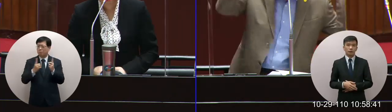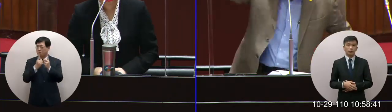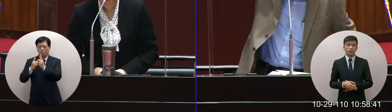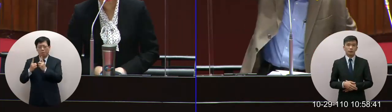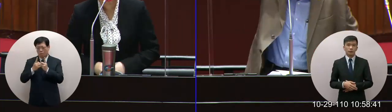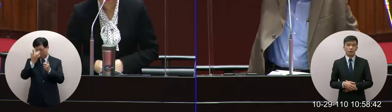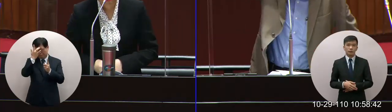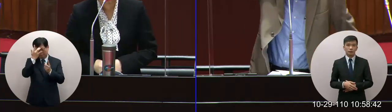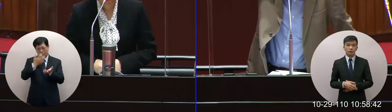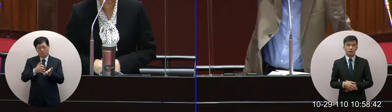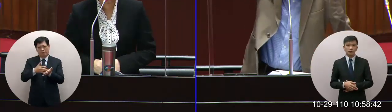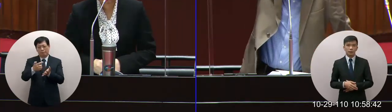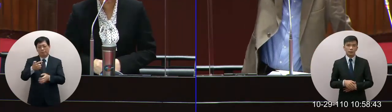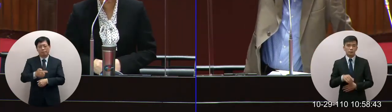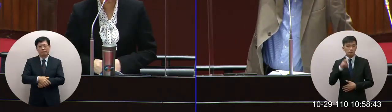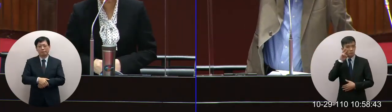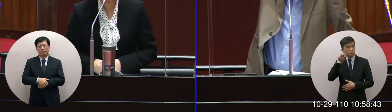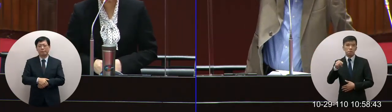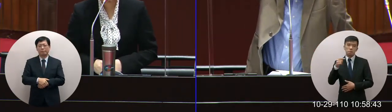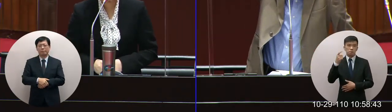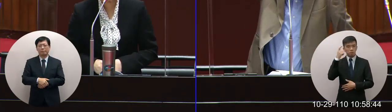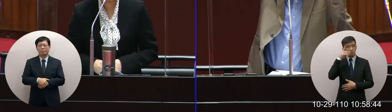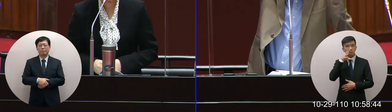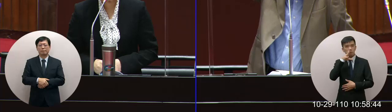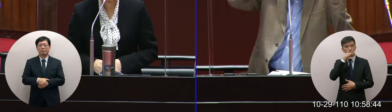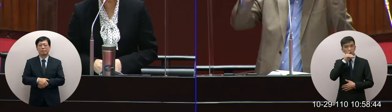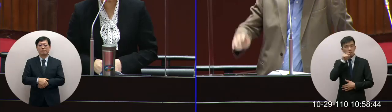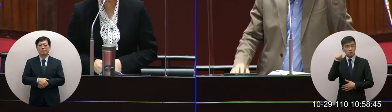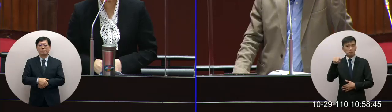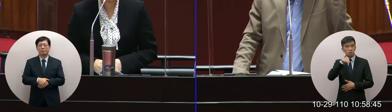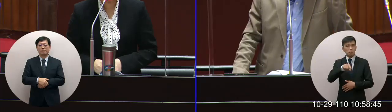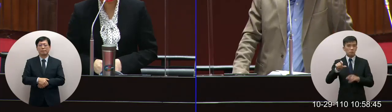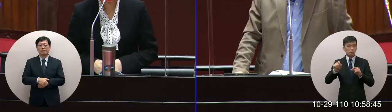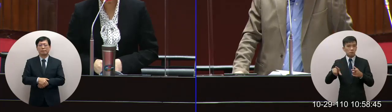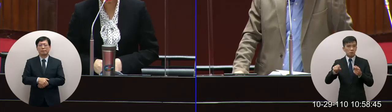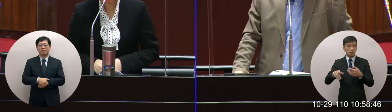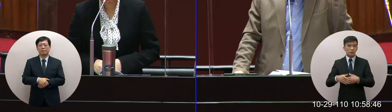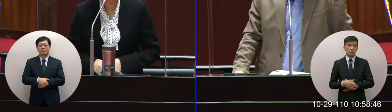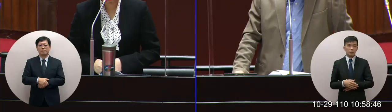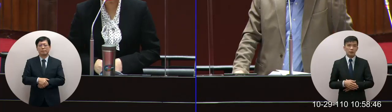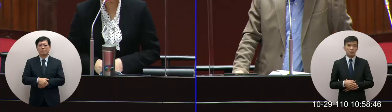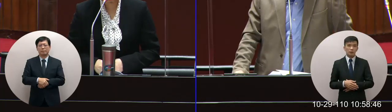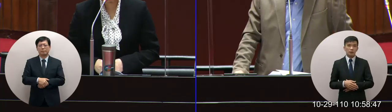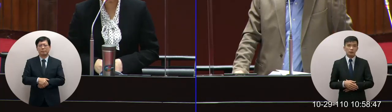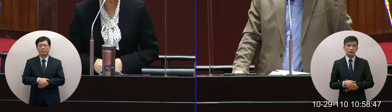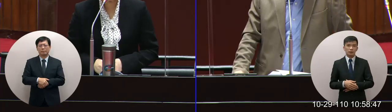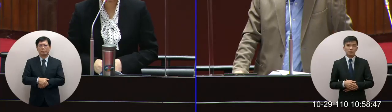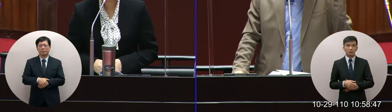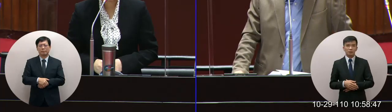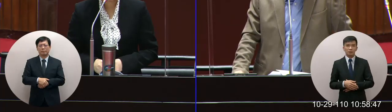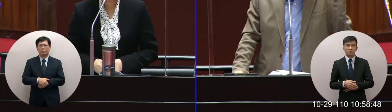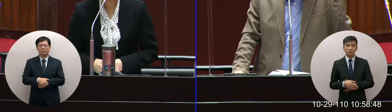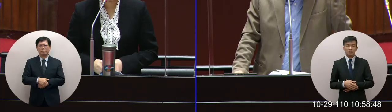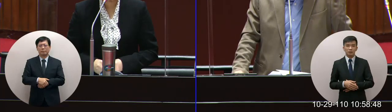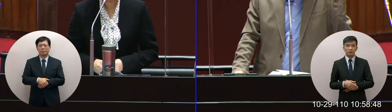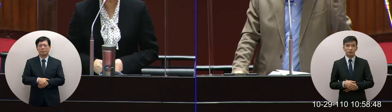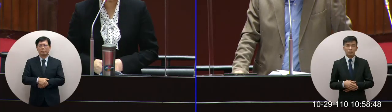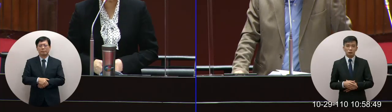問題是困難這個就很人格錯亂這個人格分裂我在這邊講說不能